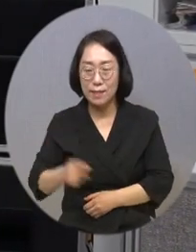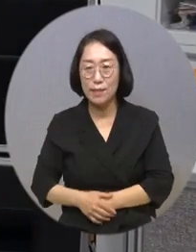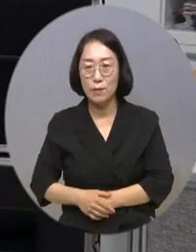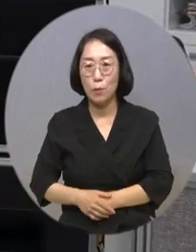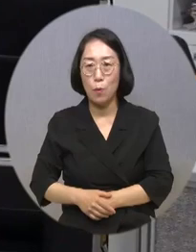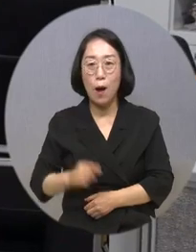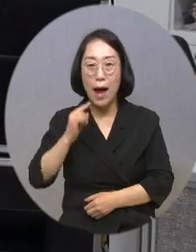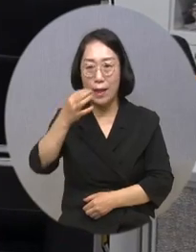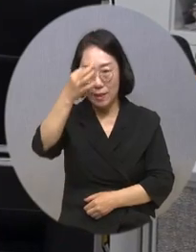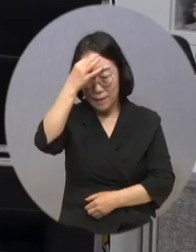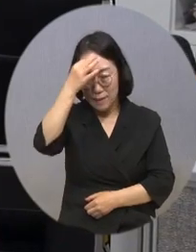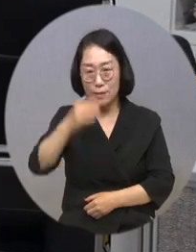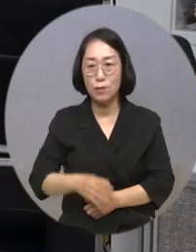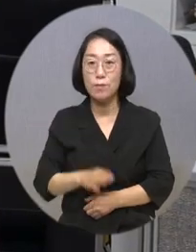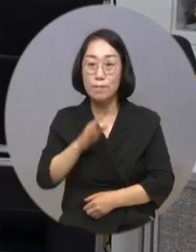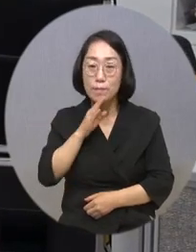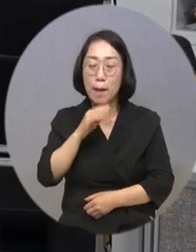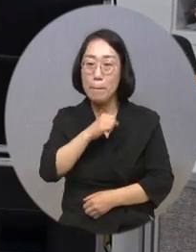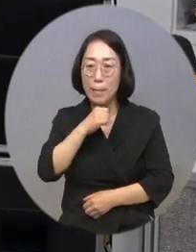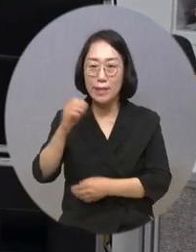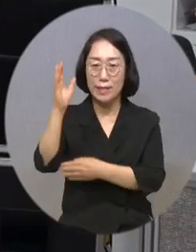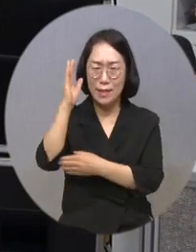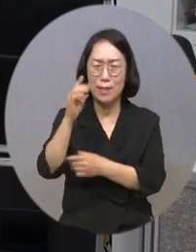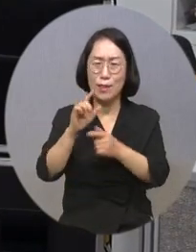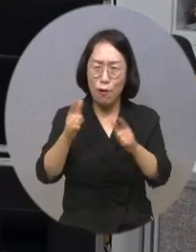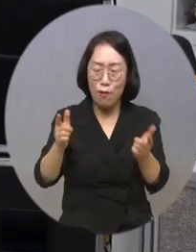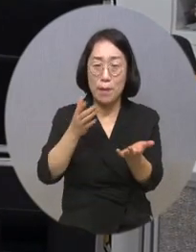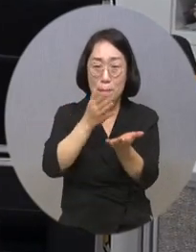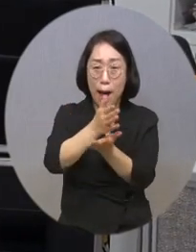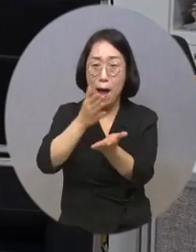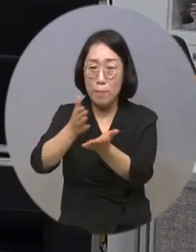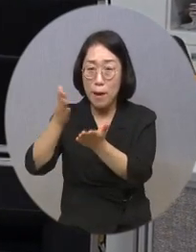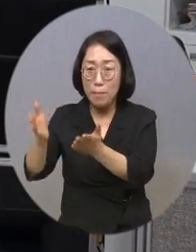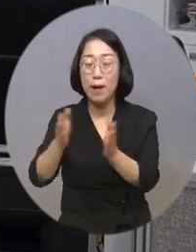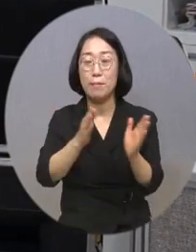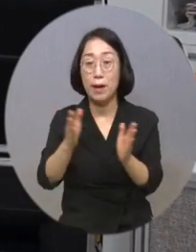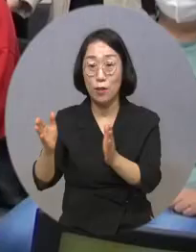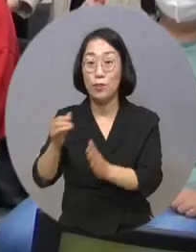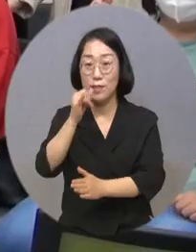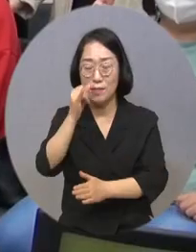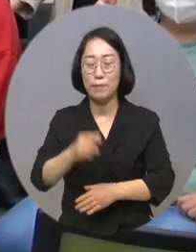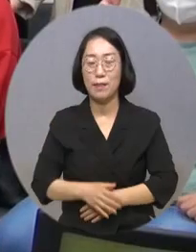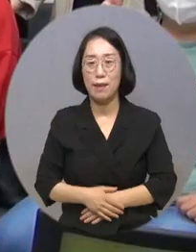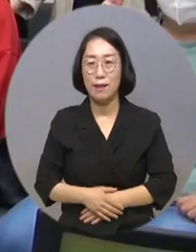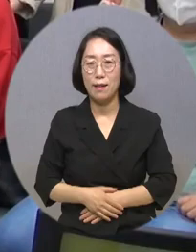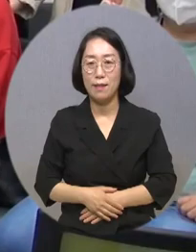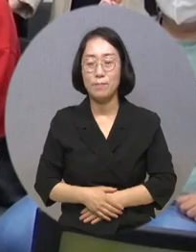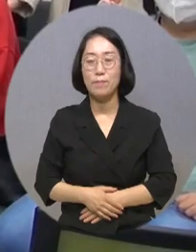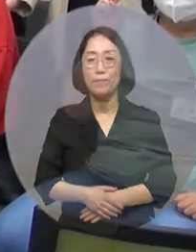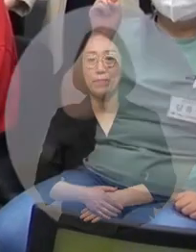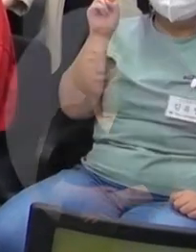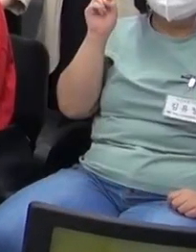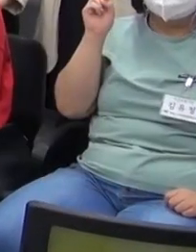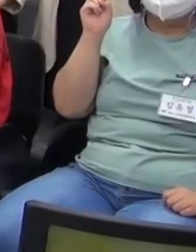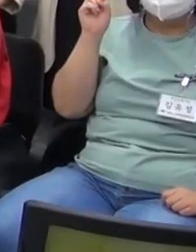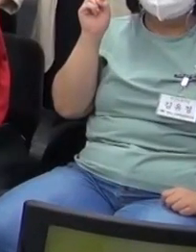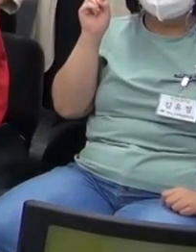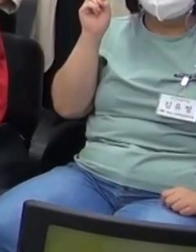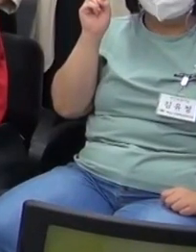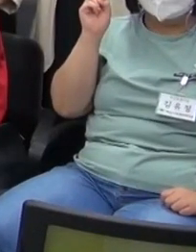신바람 노래교실, 맛있는 이야기 등 다양한 활동들이 마련되었습니다. 복지TV 뉴스 김현주입니다.